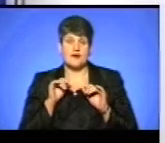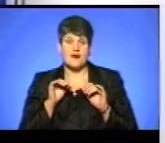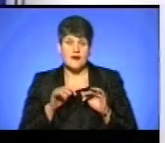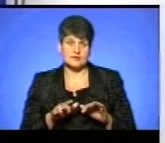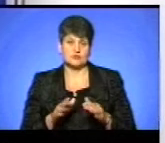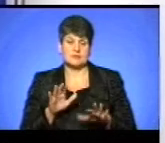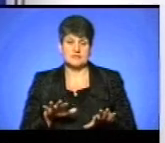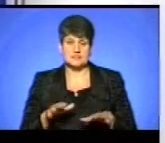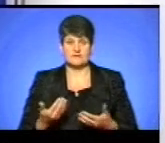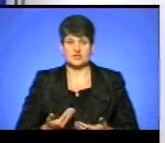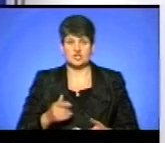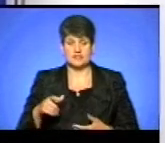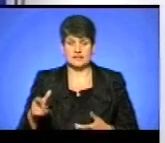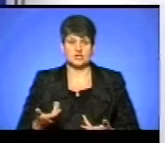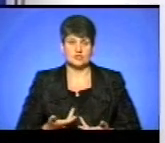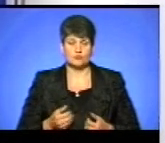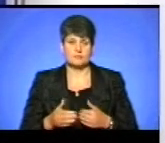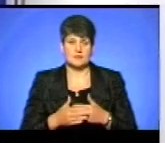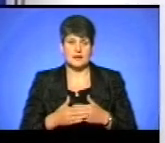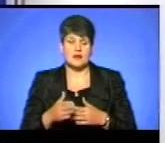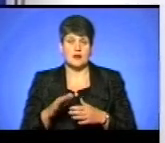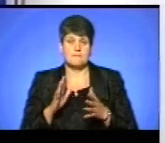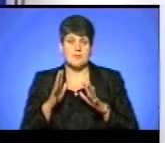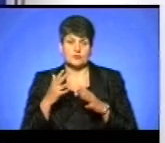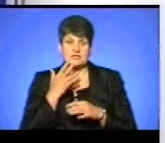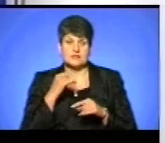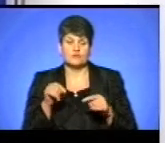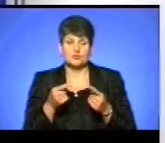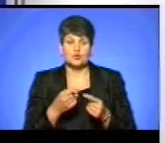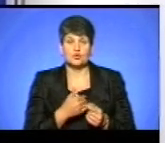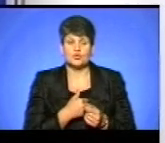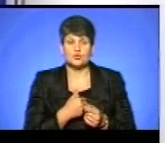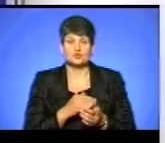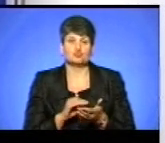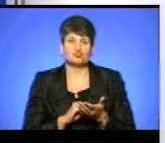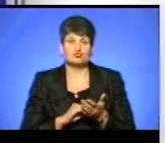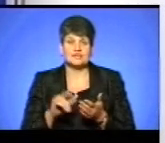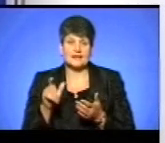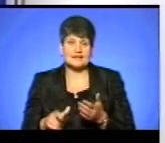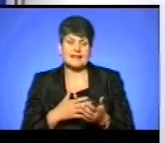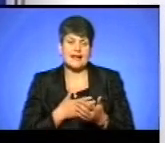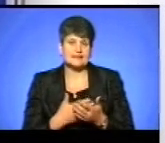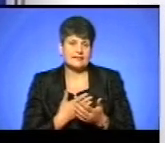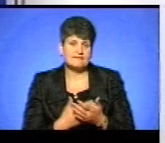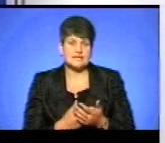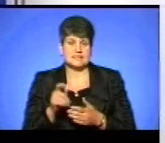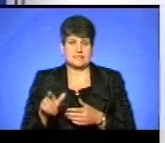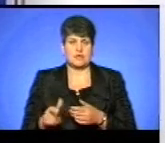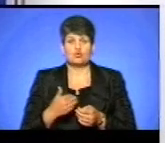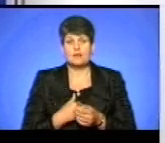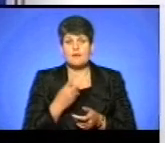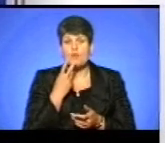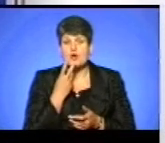місцеві жителі, які проживають поблизу парку національного відродження, журналісти, активісти, ми хотіли показати,